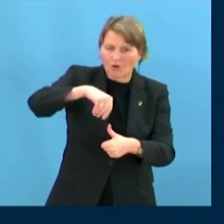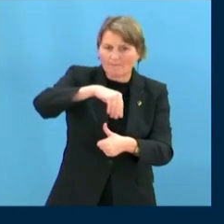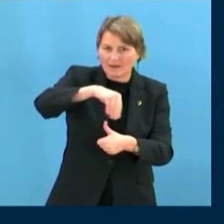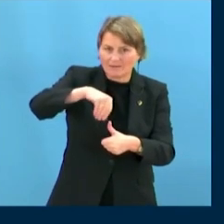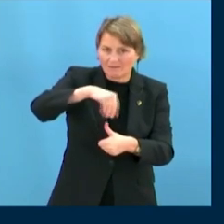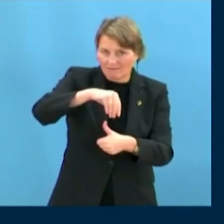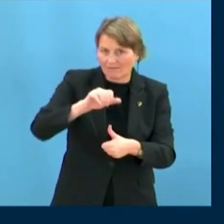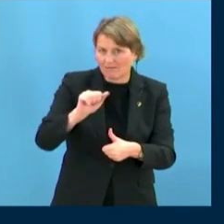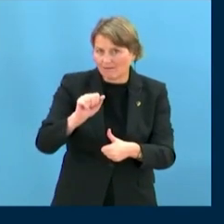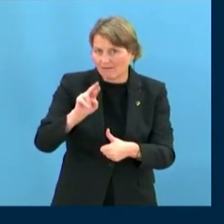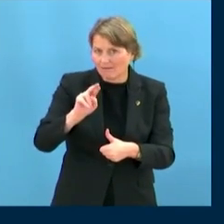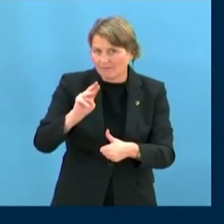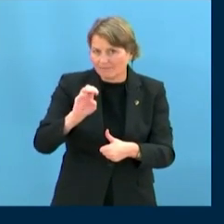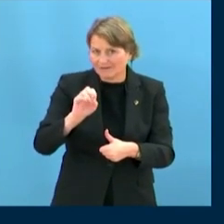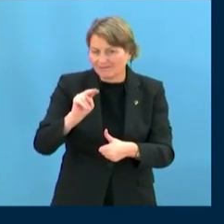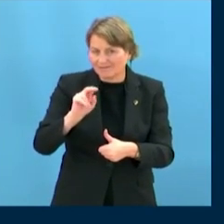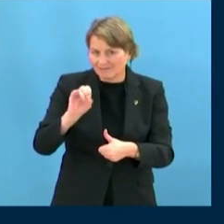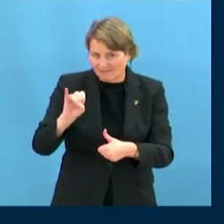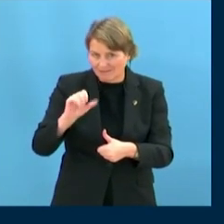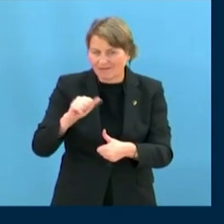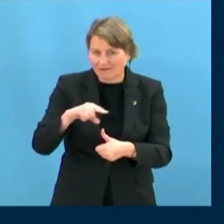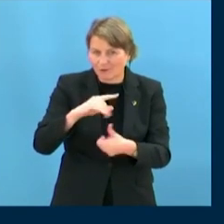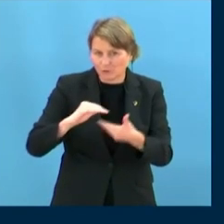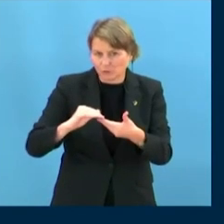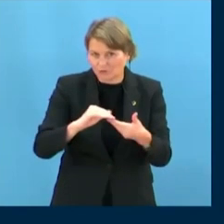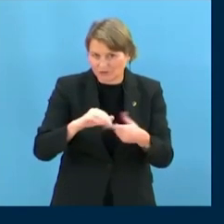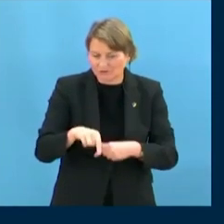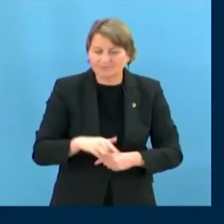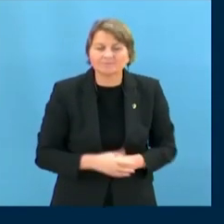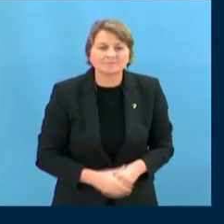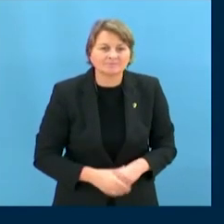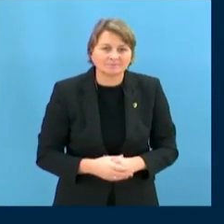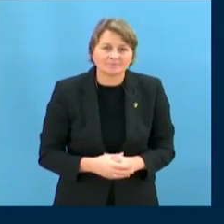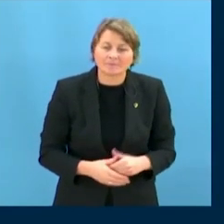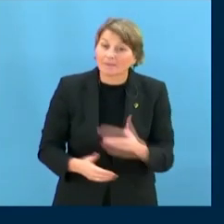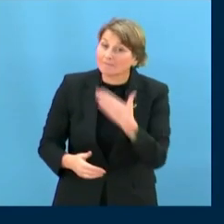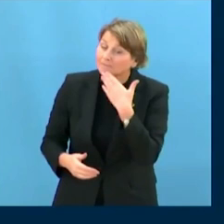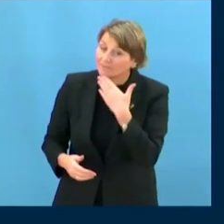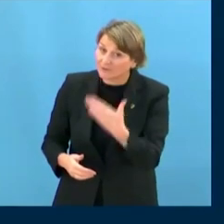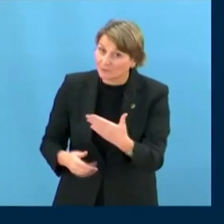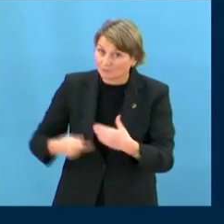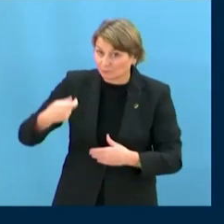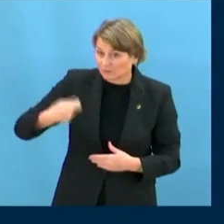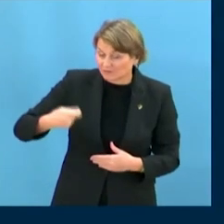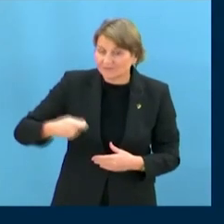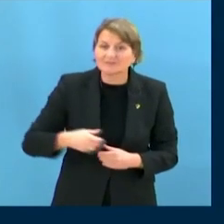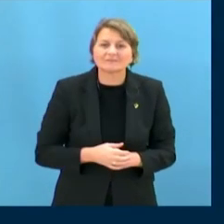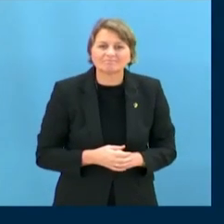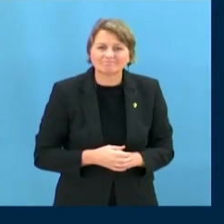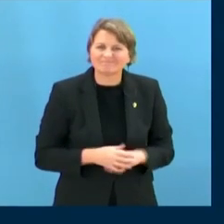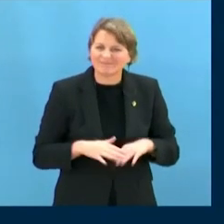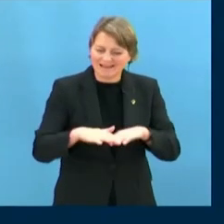occidentale. Merci, Monsieur le Président. Les peuples et les autochtones sont les racines de l'humanité.